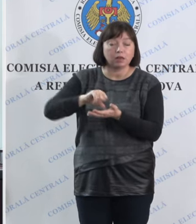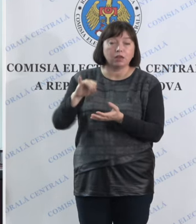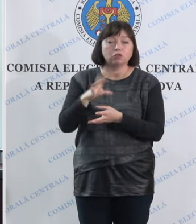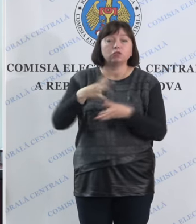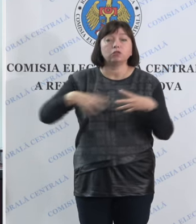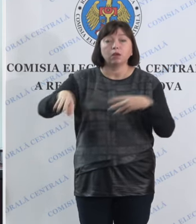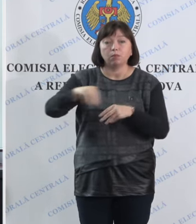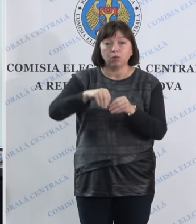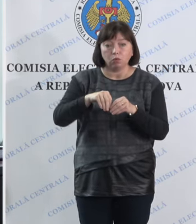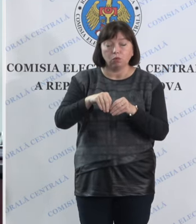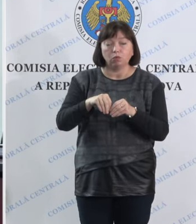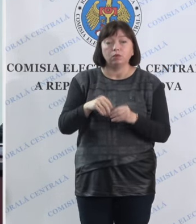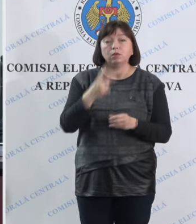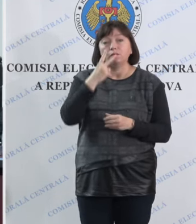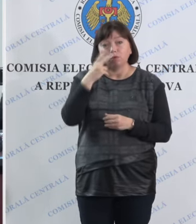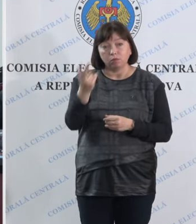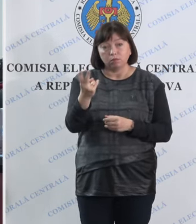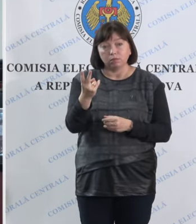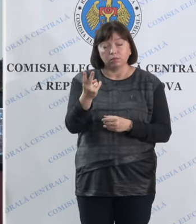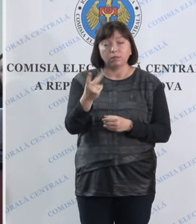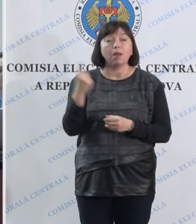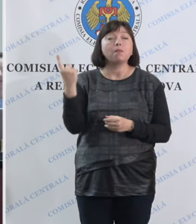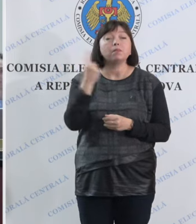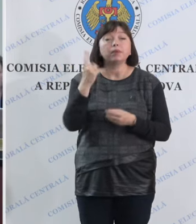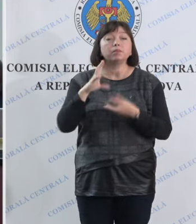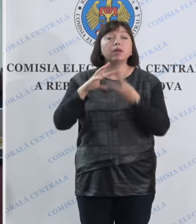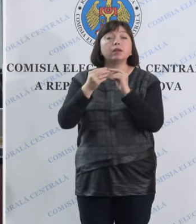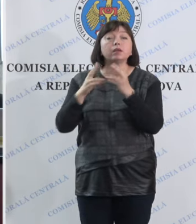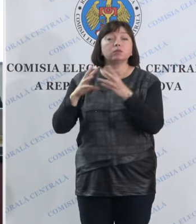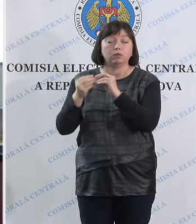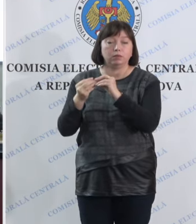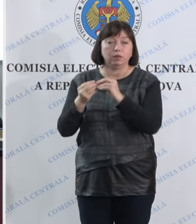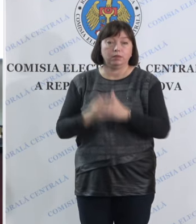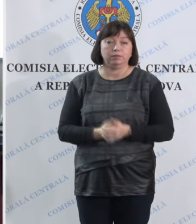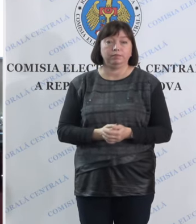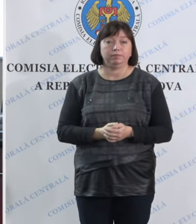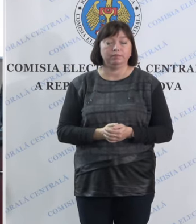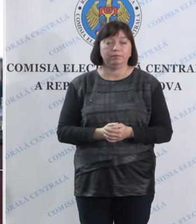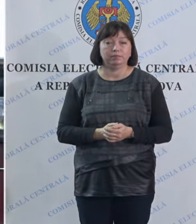împreună vom urmări primele rezultate preliminare.